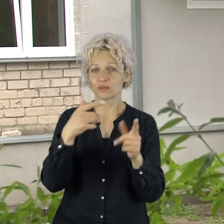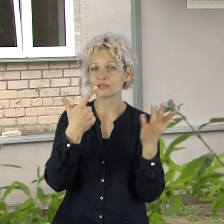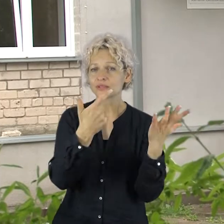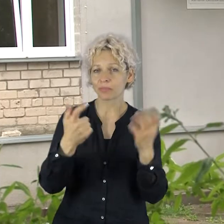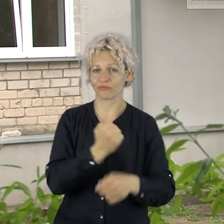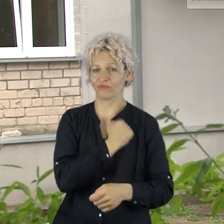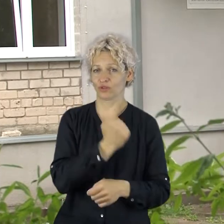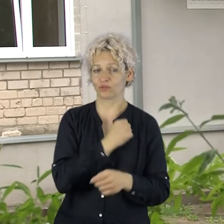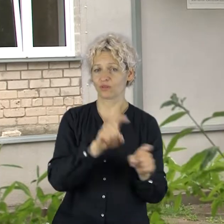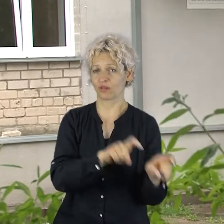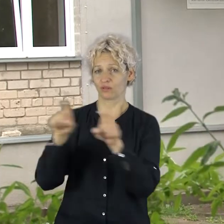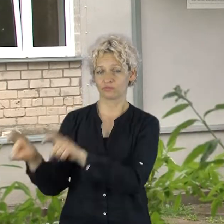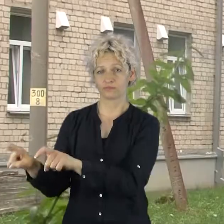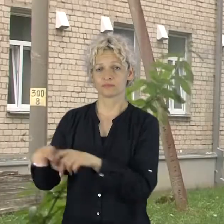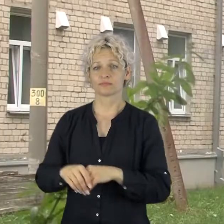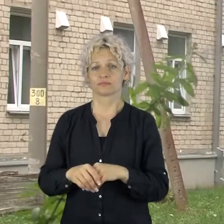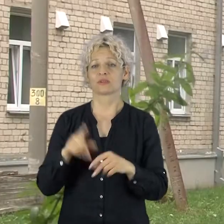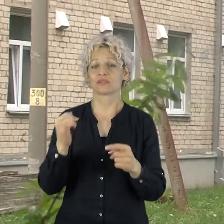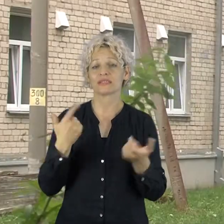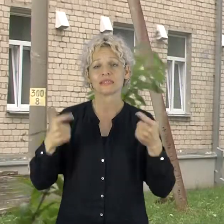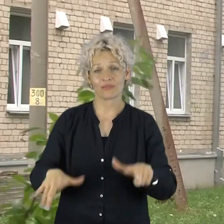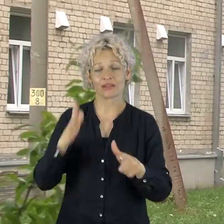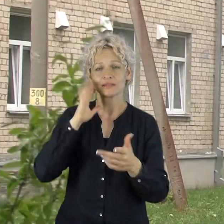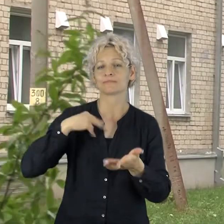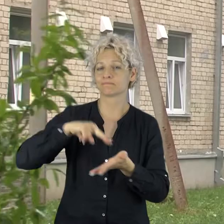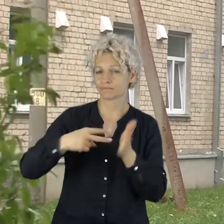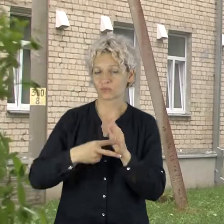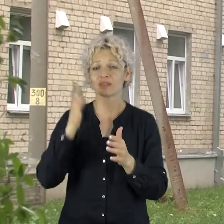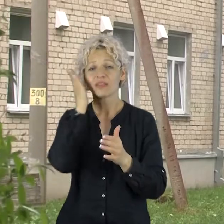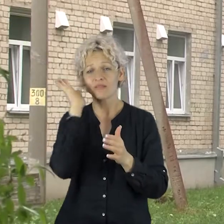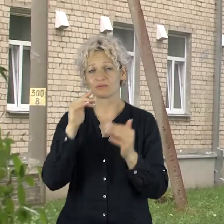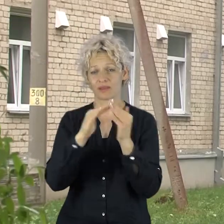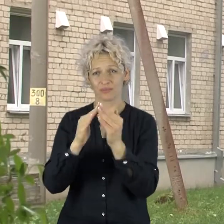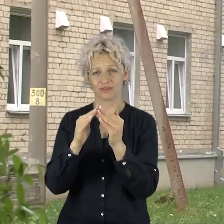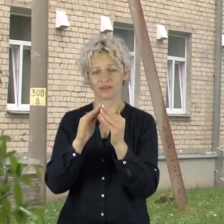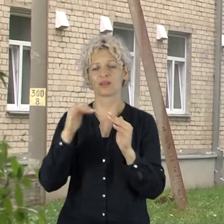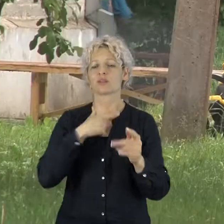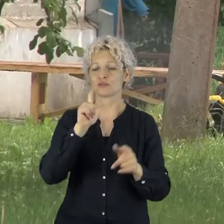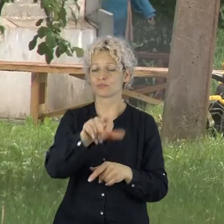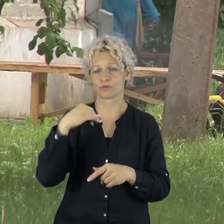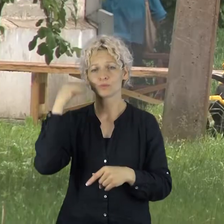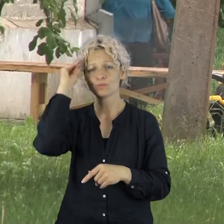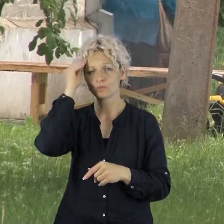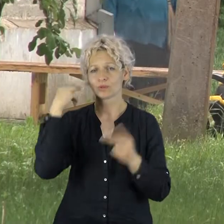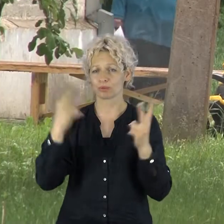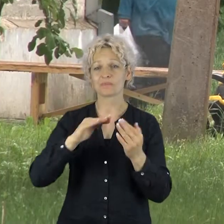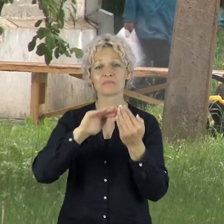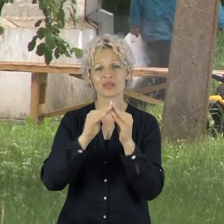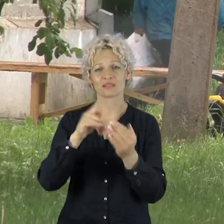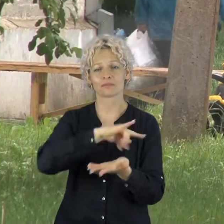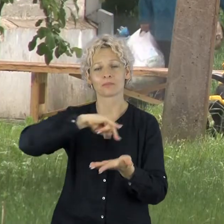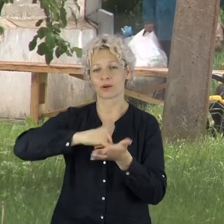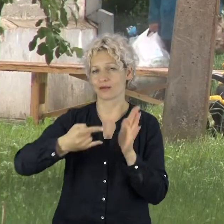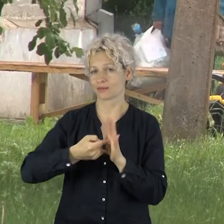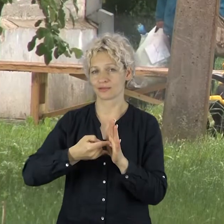kariškių. Visgi savivaldybė žada, kad ir nakvinės namų gyventojais bus pasirūpinta. Mūsų miesto valdžios atstovai jiems